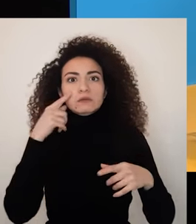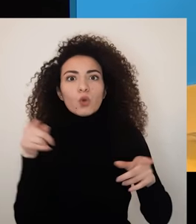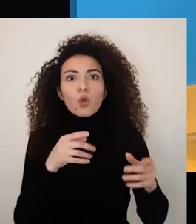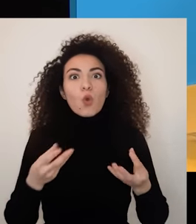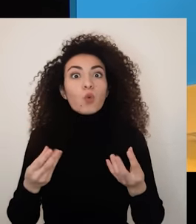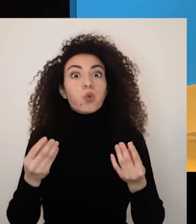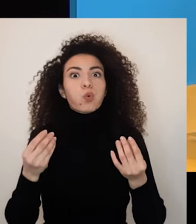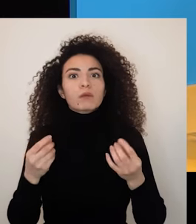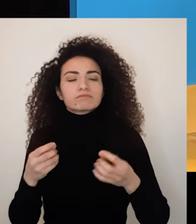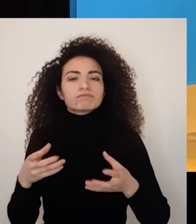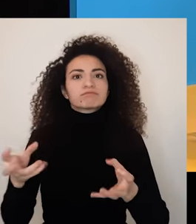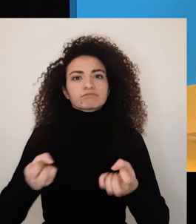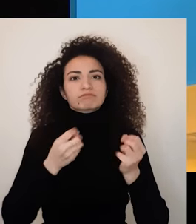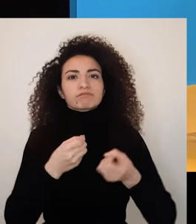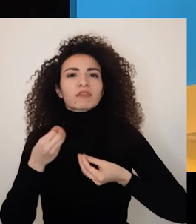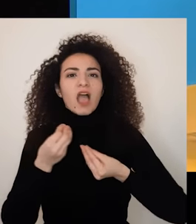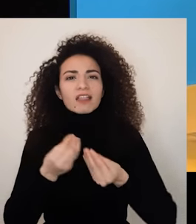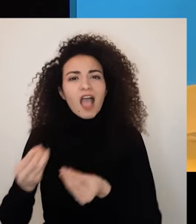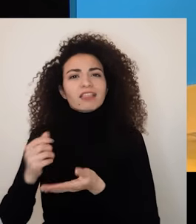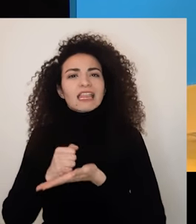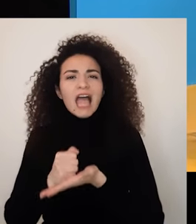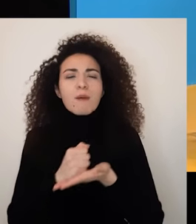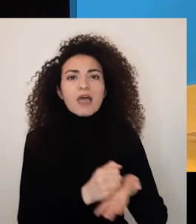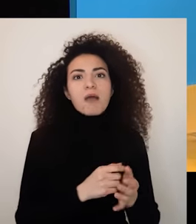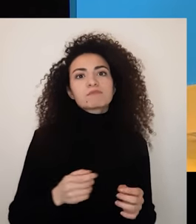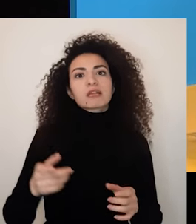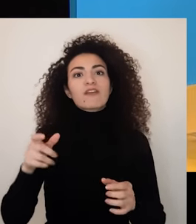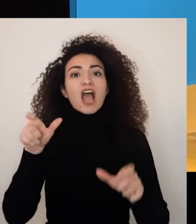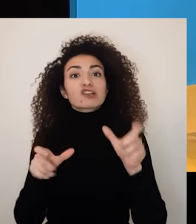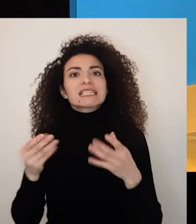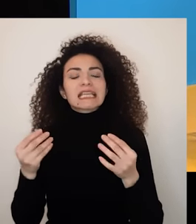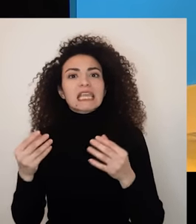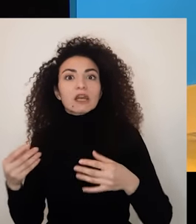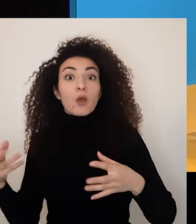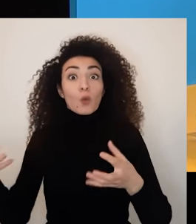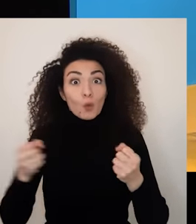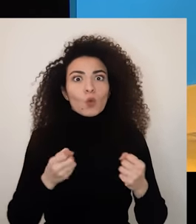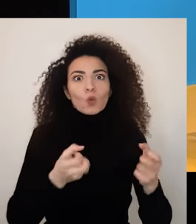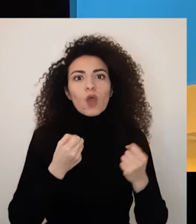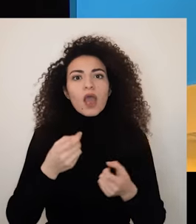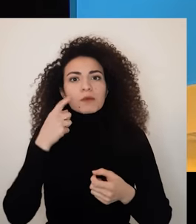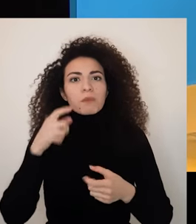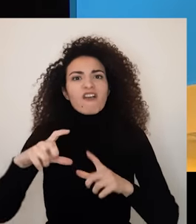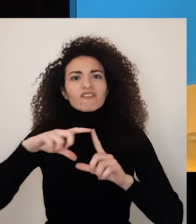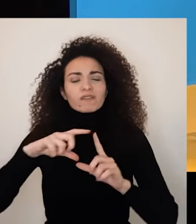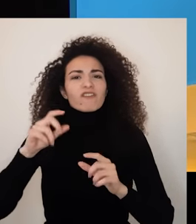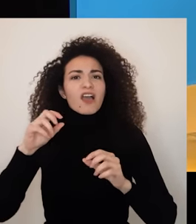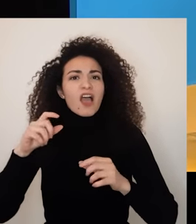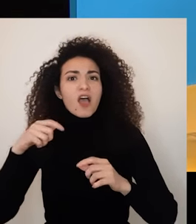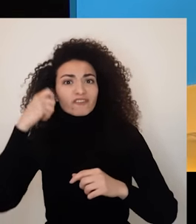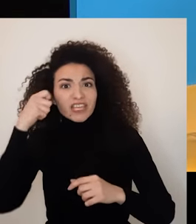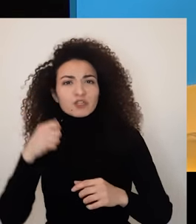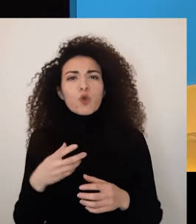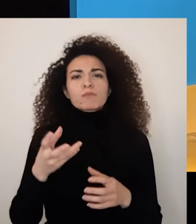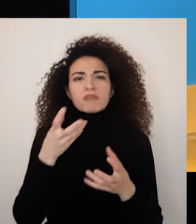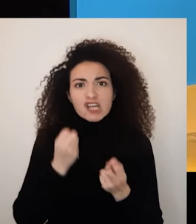الماركات صورة إلها على صفحاتها وبين نيل وضحاها اتسبت تاس عشرين ألف فولور وبتقول تاس فوجئت